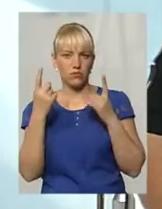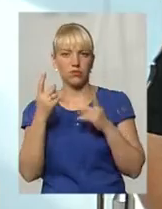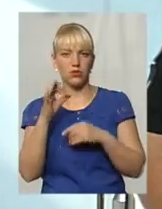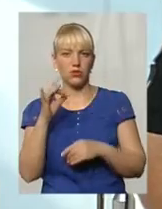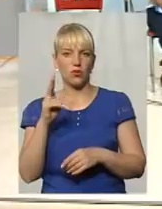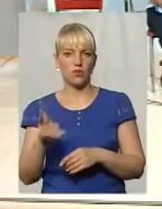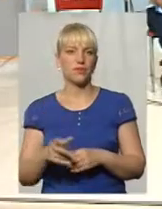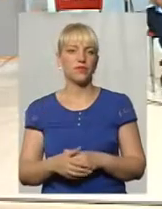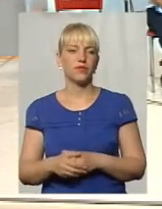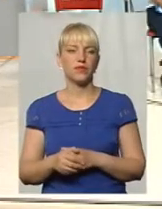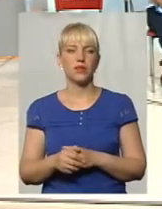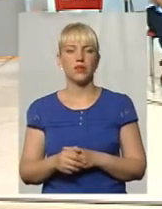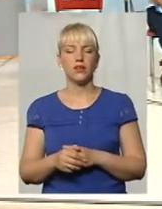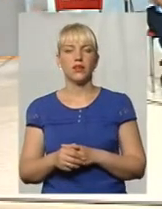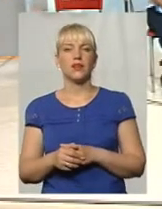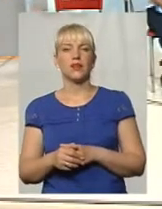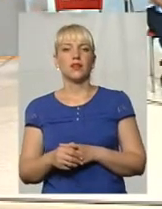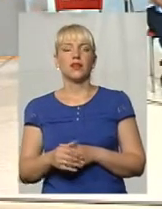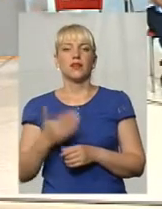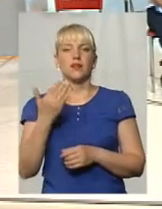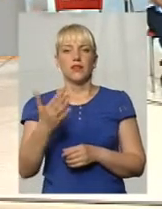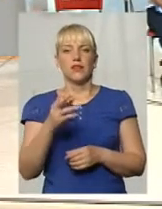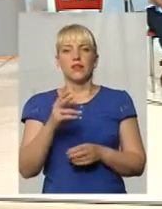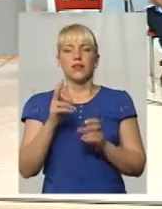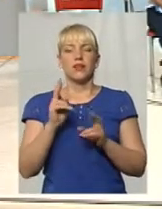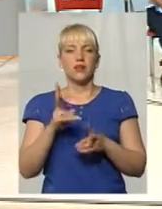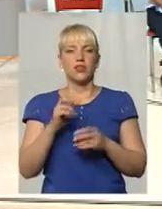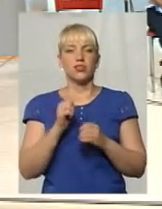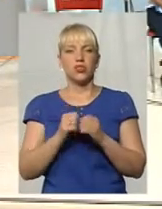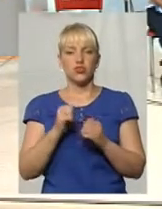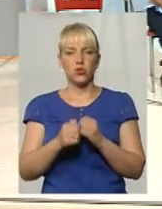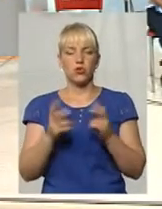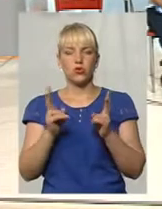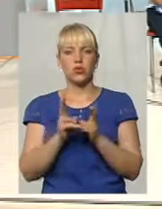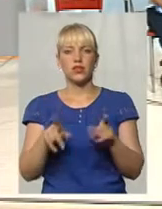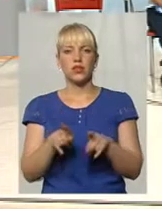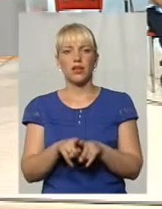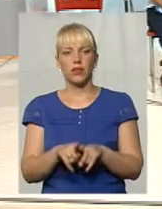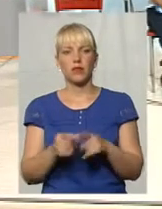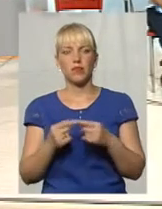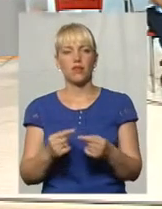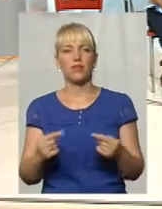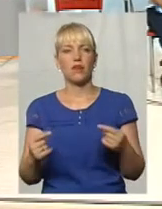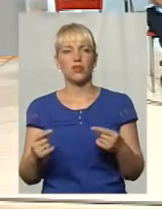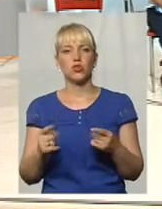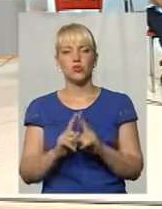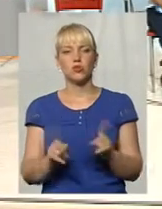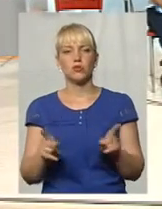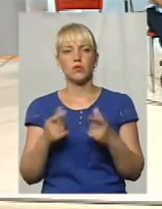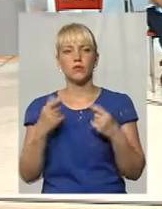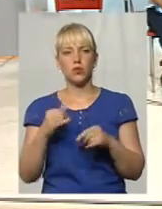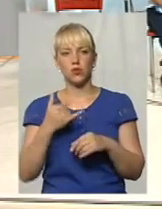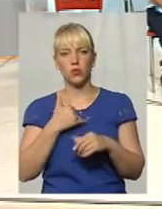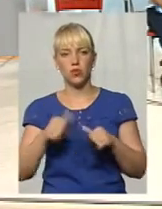Альона, от власне, як часто зустрічається з такими явищами, особливо, де в нас